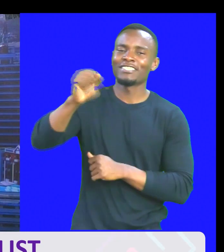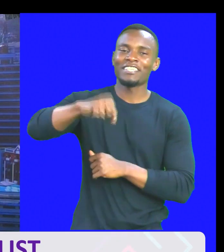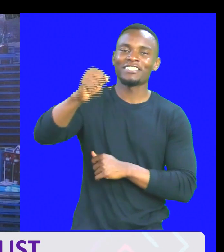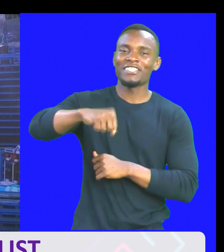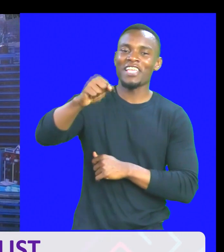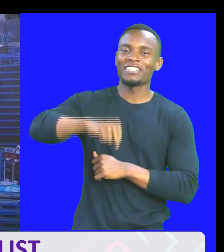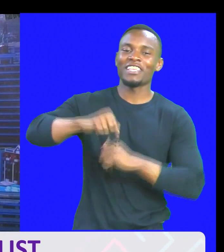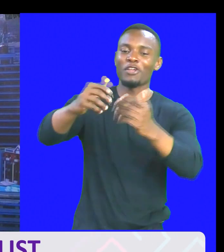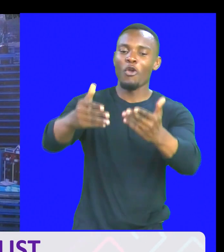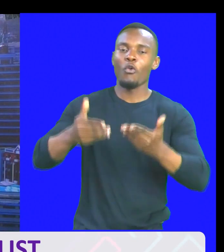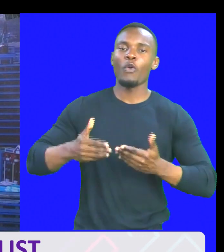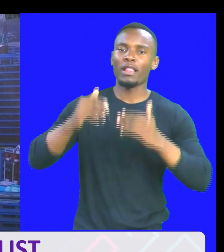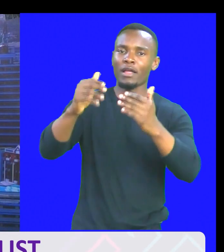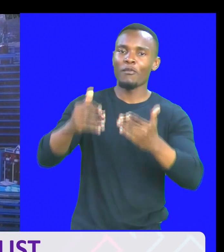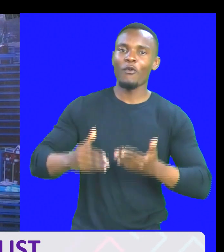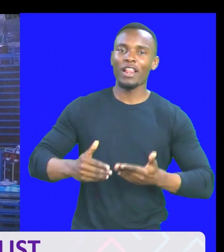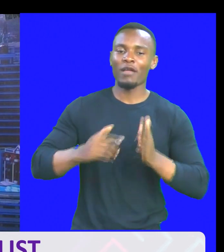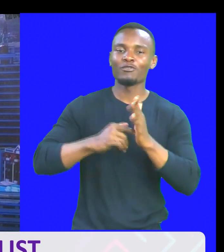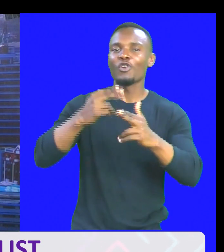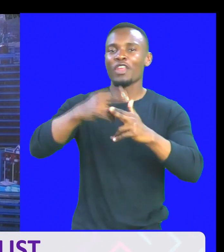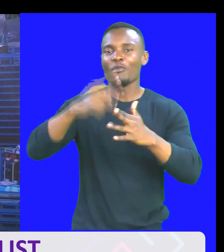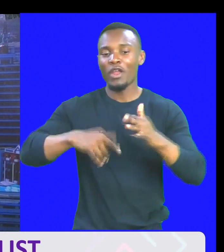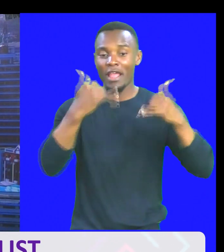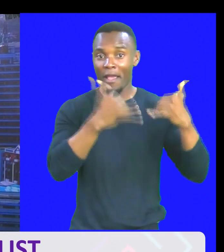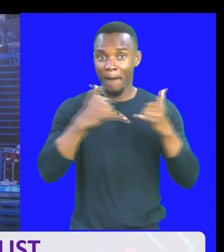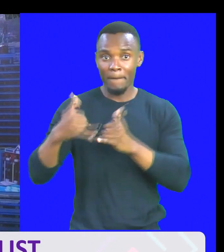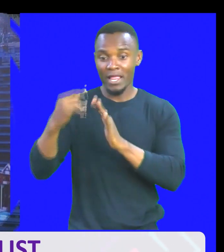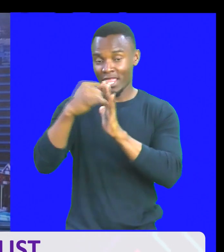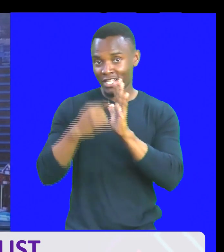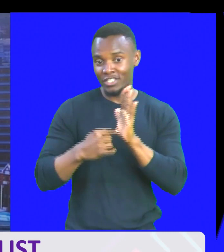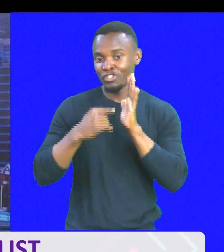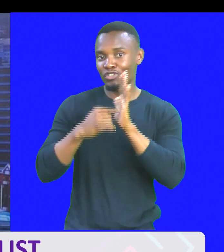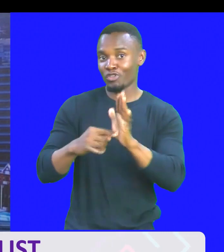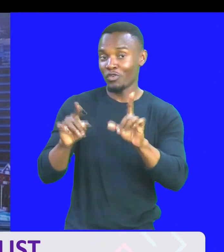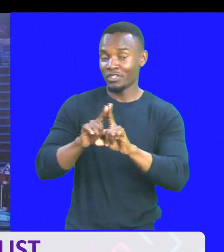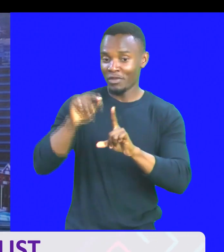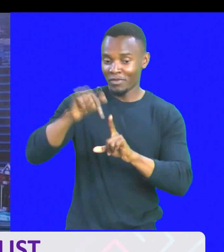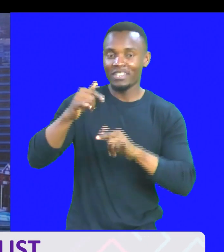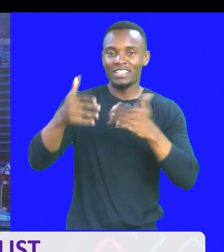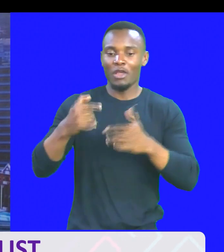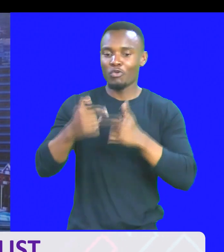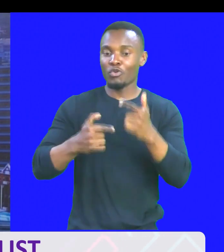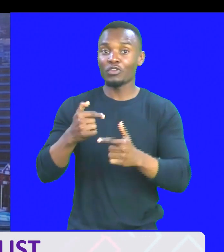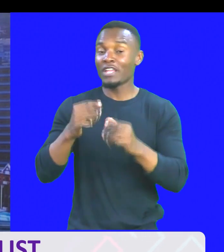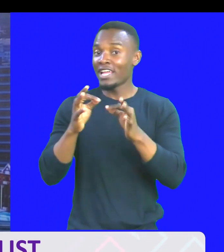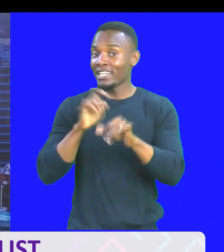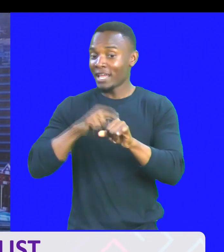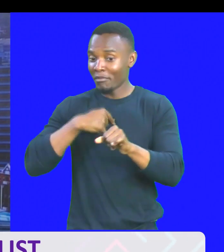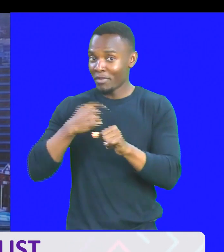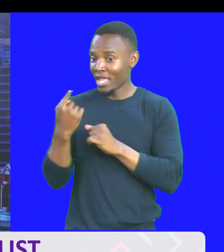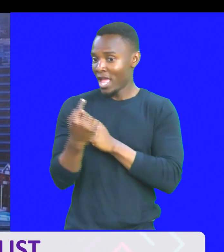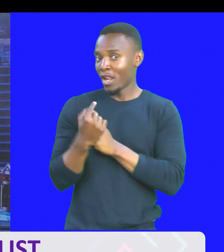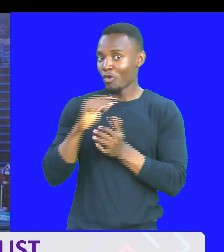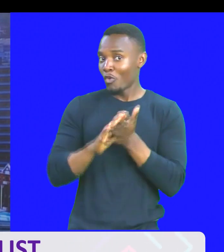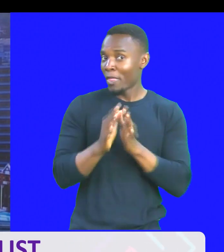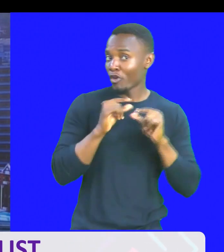Hey, hey, welcome to this playlist show, maze. Tuna leo naifanya yo design. Najwa nikiwa peke yangu wapakuna mahosu.